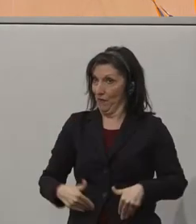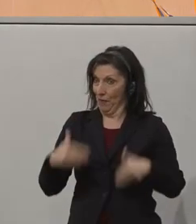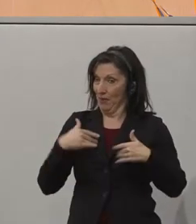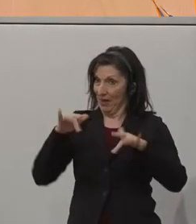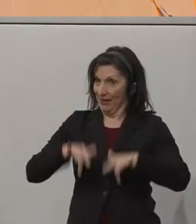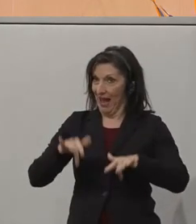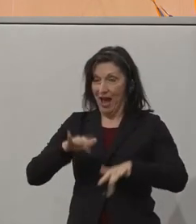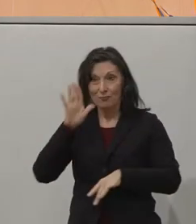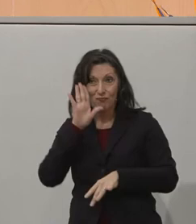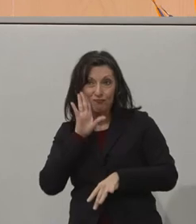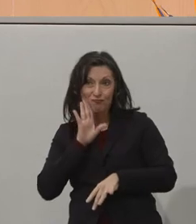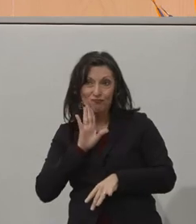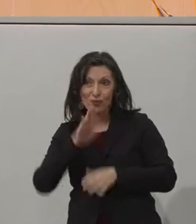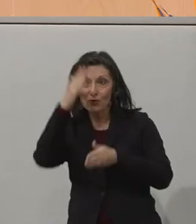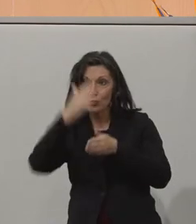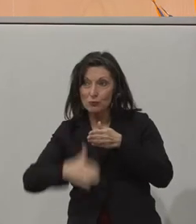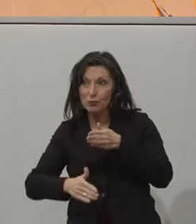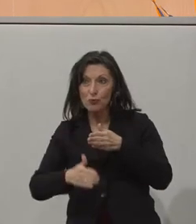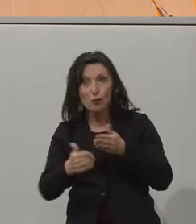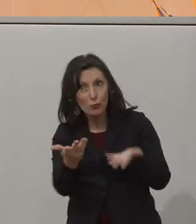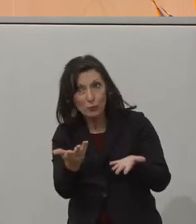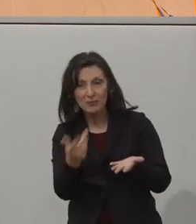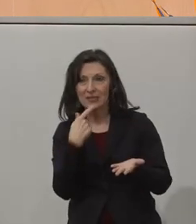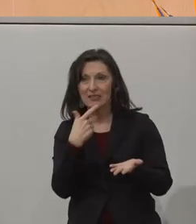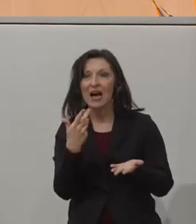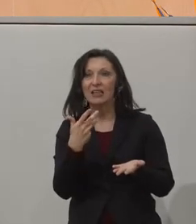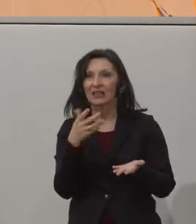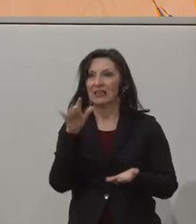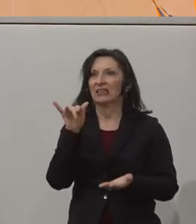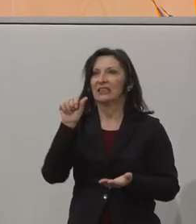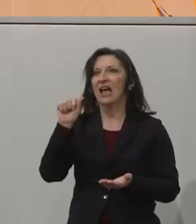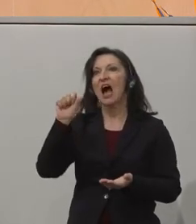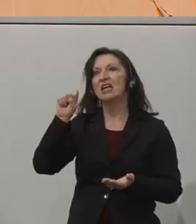würde ich um Ihr Abschlussstatement bitten. Jasna Puskaric.